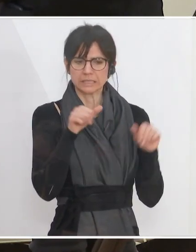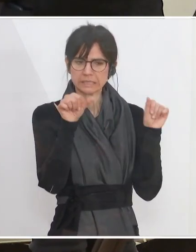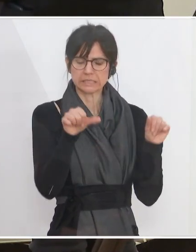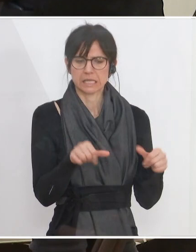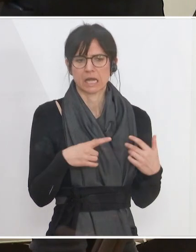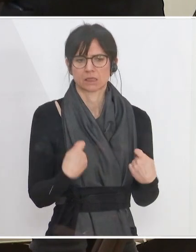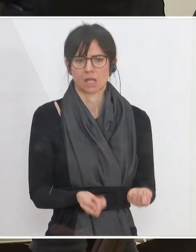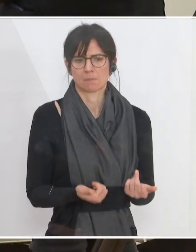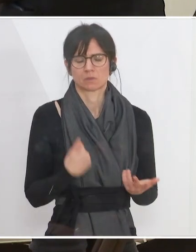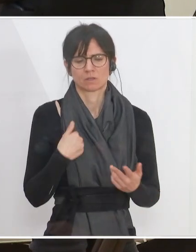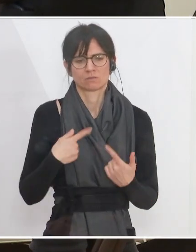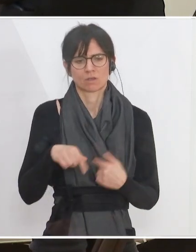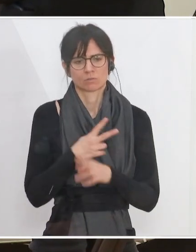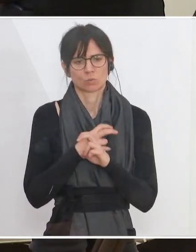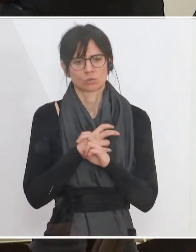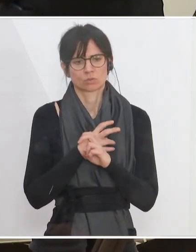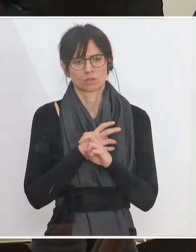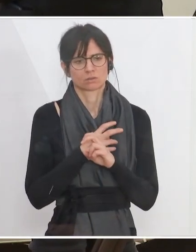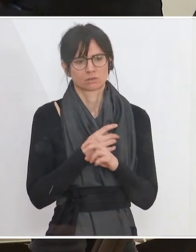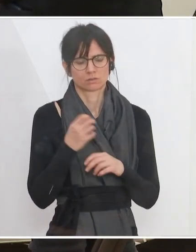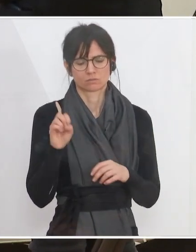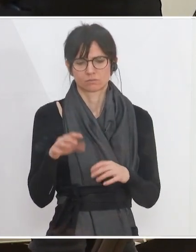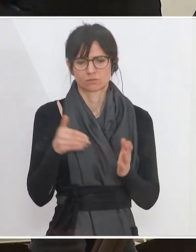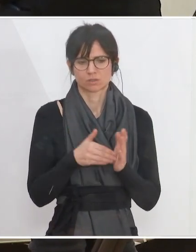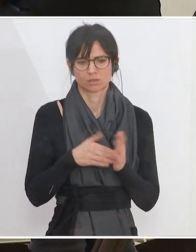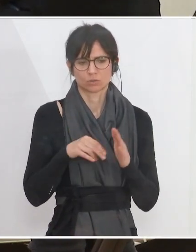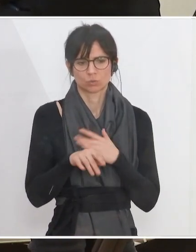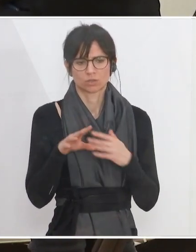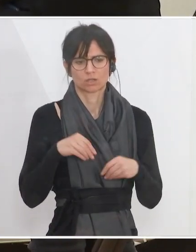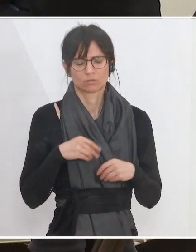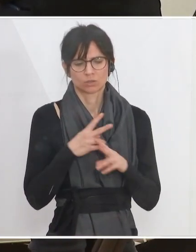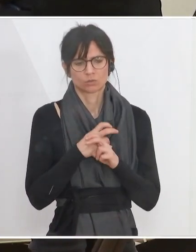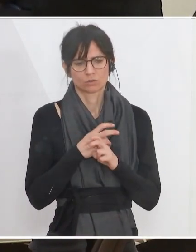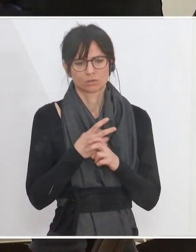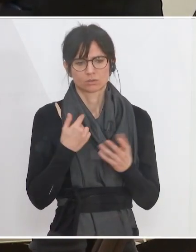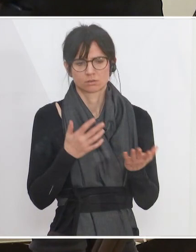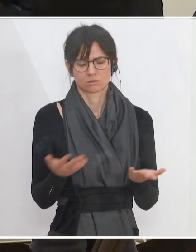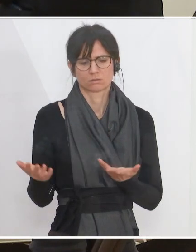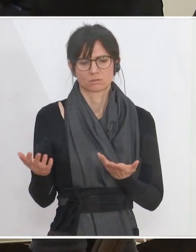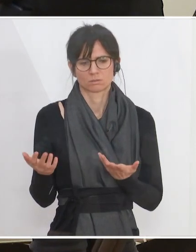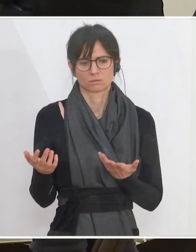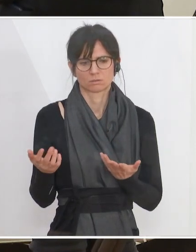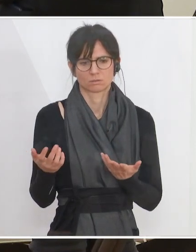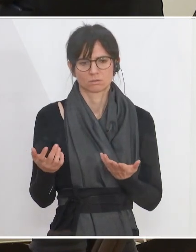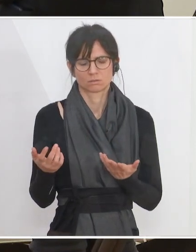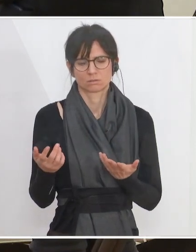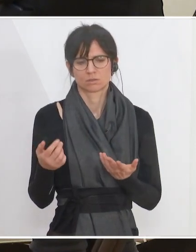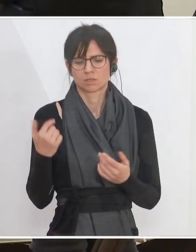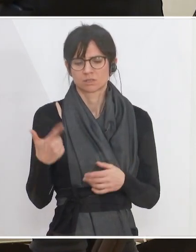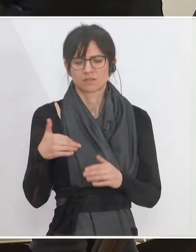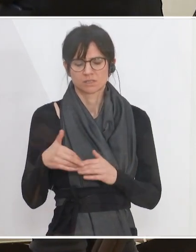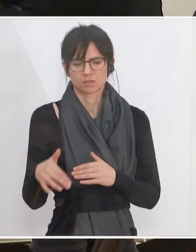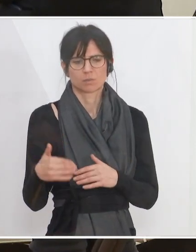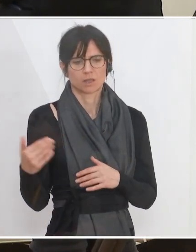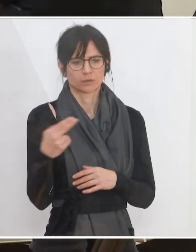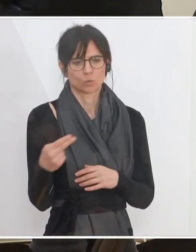Wir haben in Österreich über 15.000 Unternehmer, ja. Wir haben, wir geben ungefähr 20 Milliarden